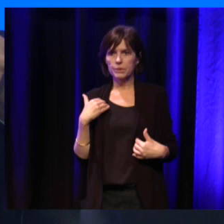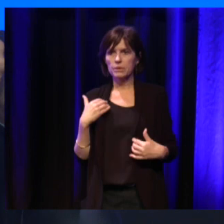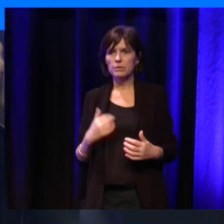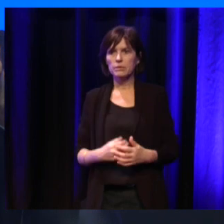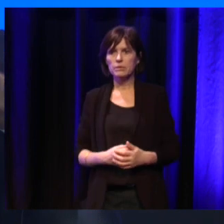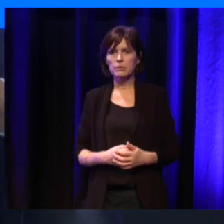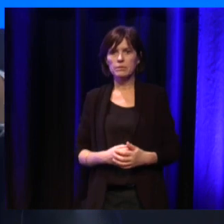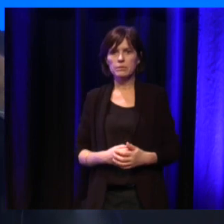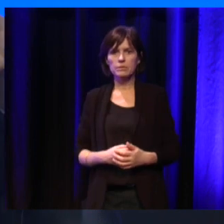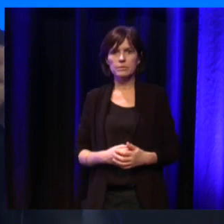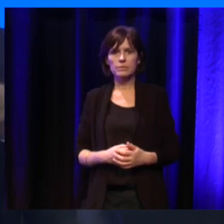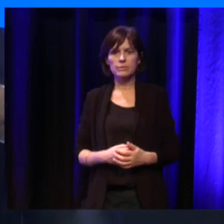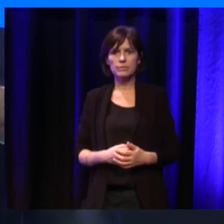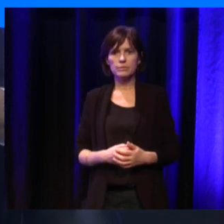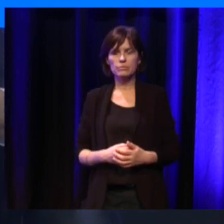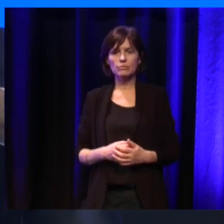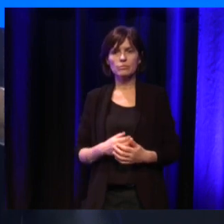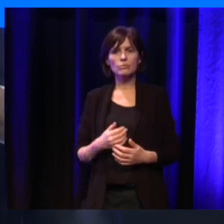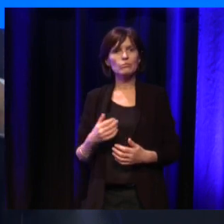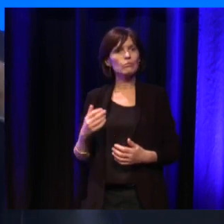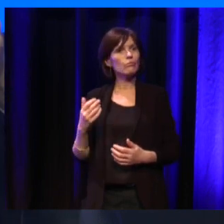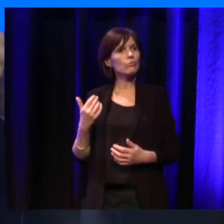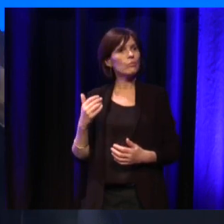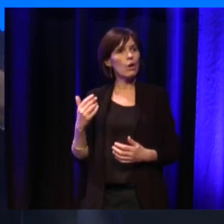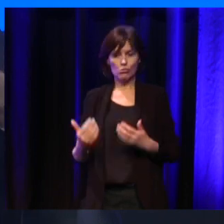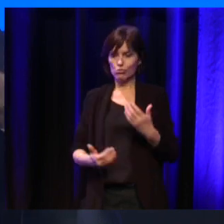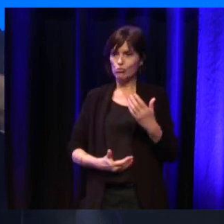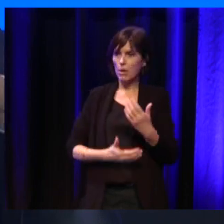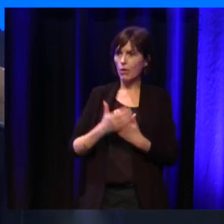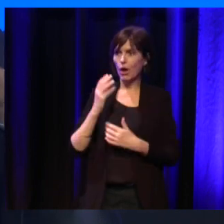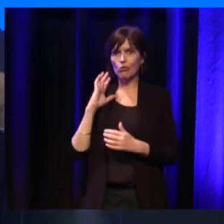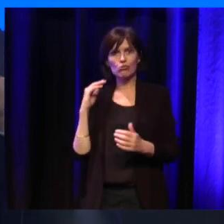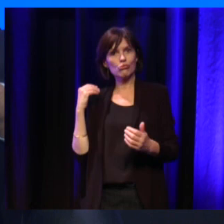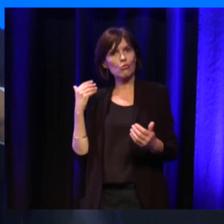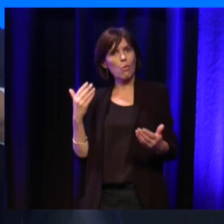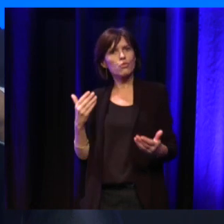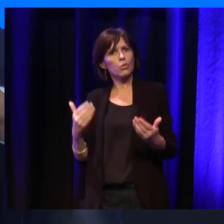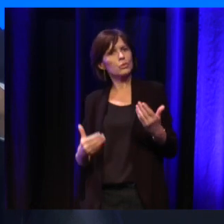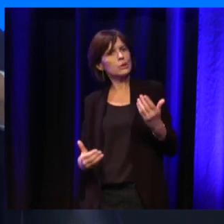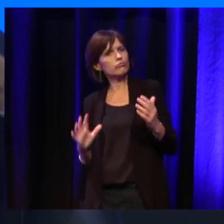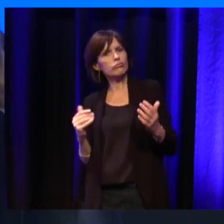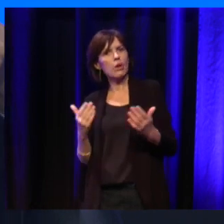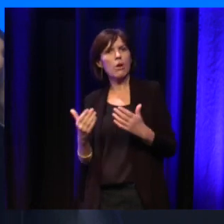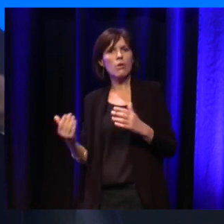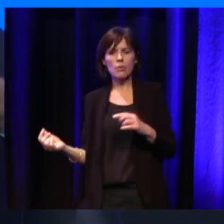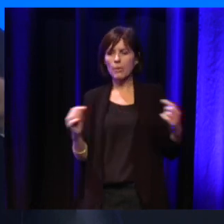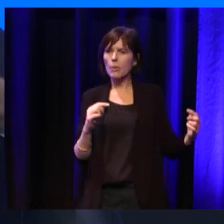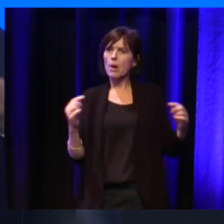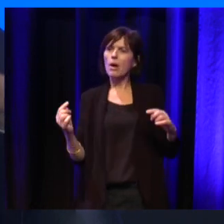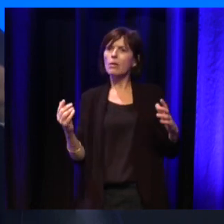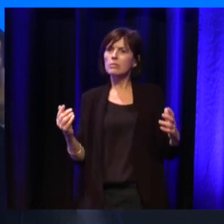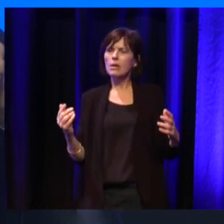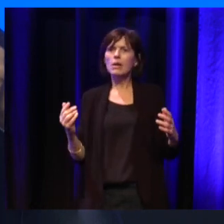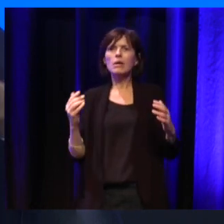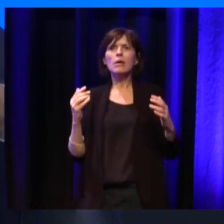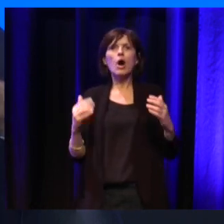dont on a débattu jusqu'à ce matin ou aujourd'hui. Le handicap, on peut aussi le penser en